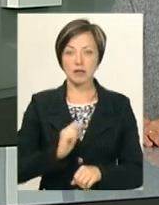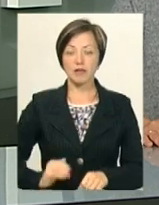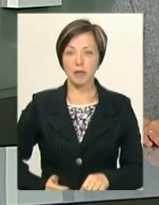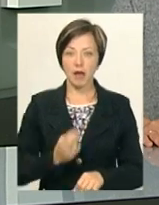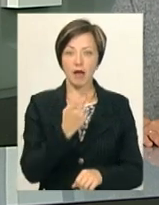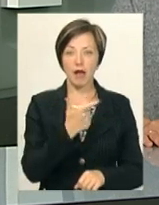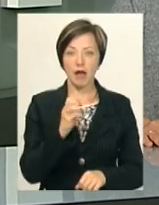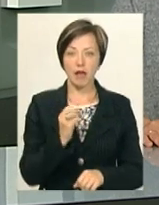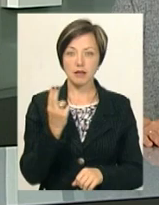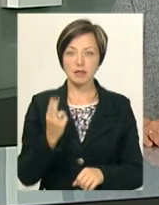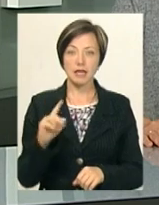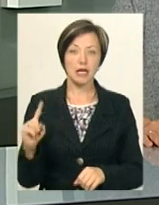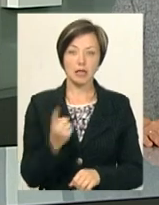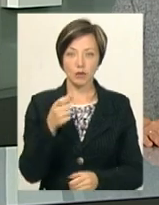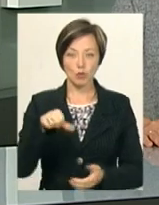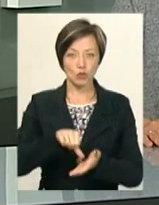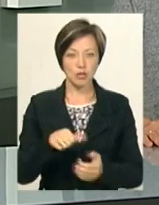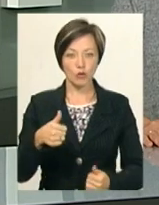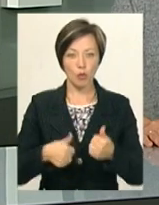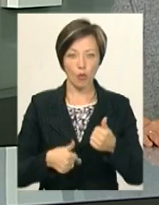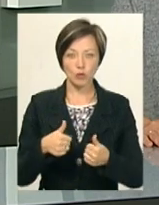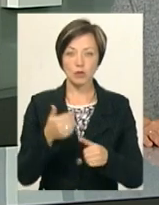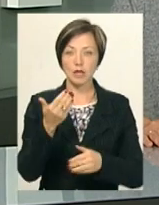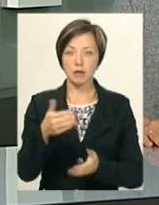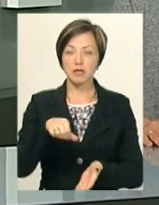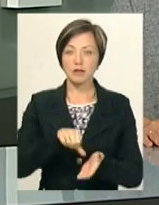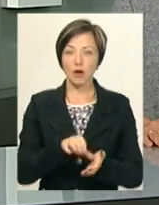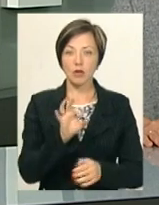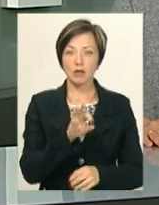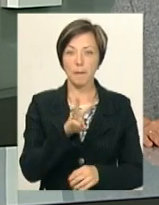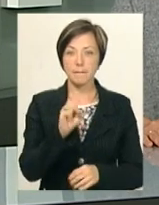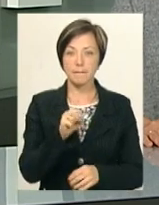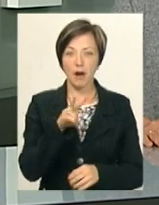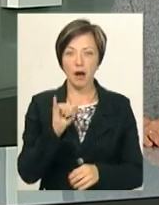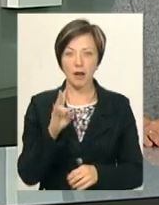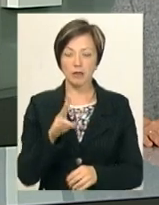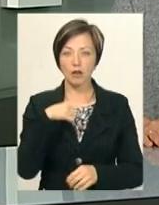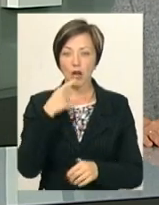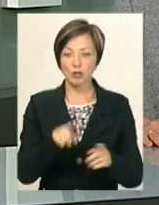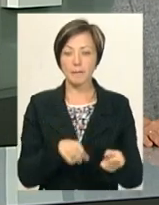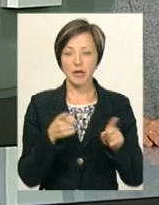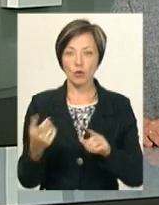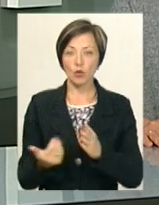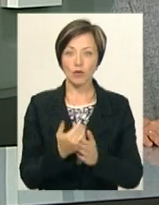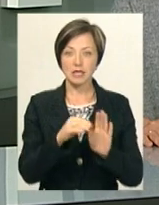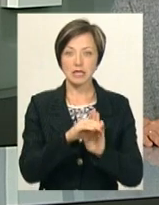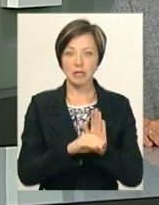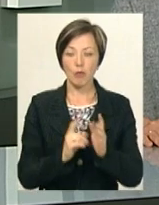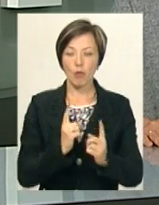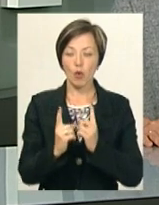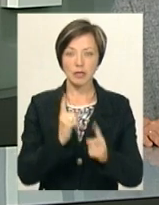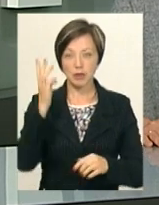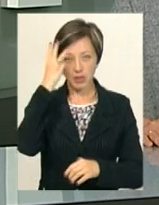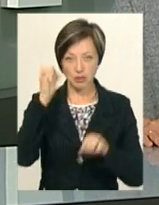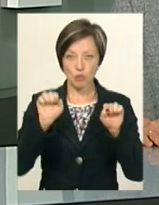«Герц», яка була єдиним учасником конкурсу. Її представник Олександр Малін каже, перейти на нову систему проїзду Хмельницький